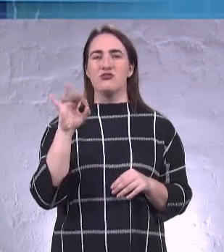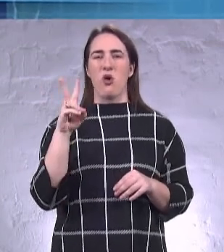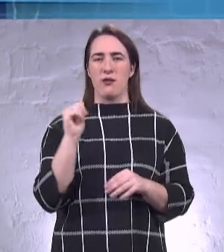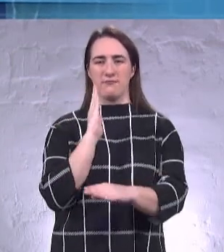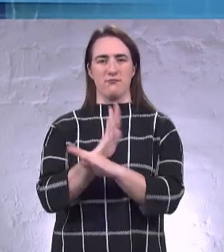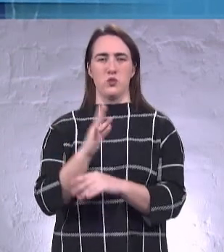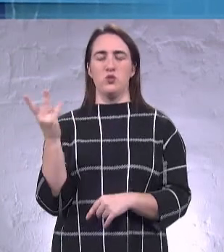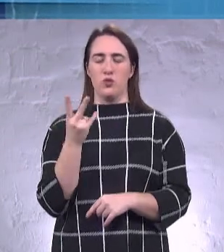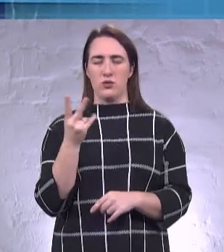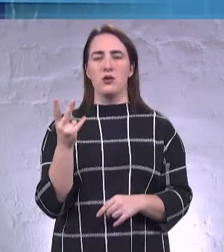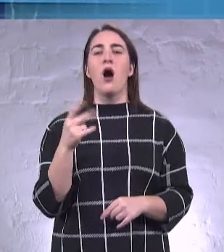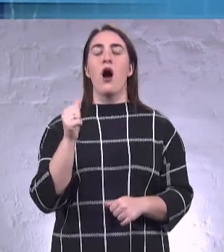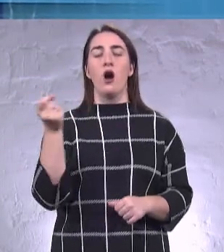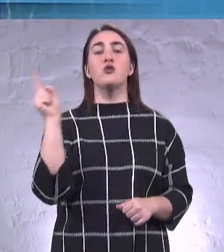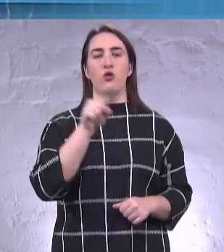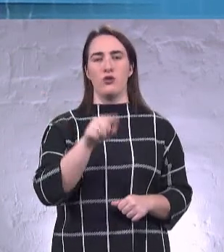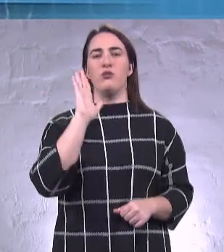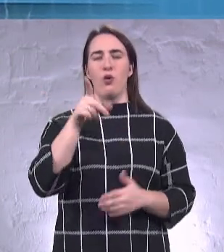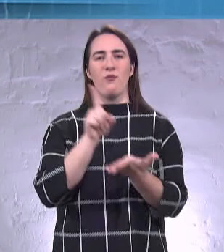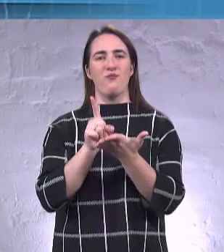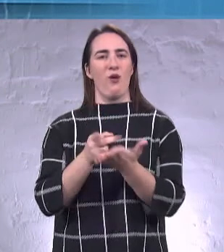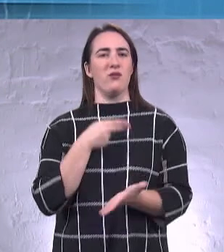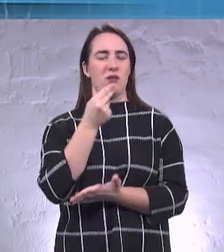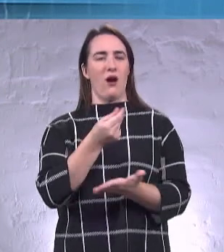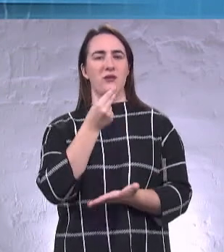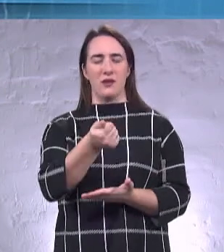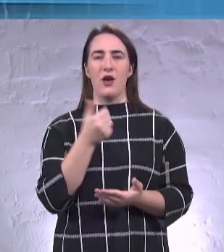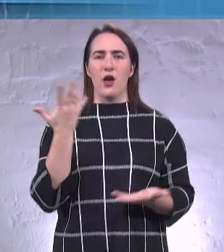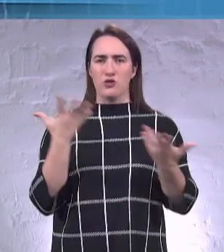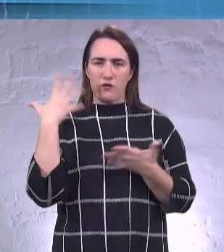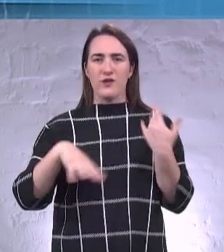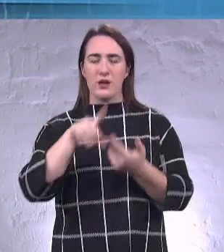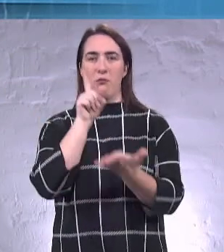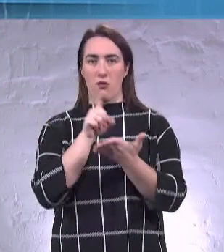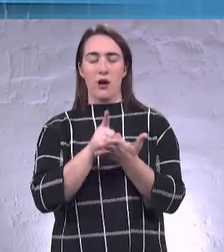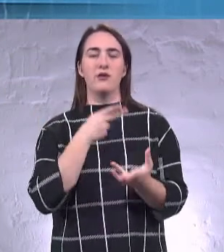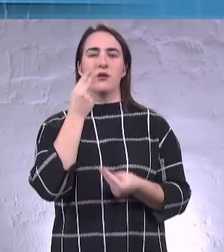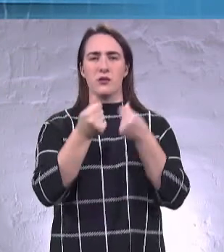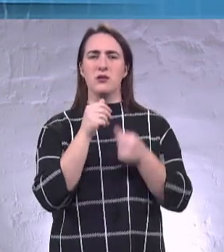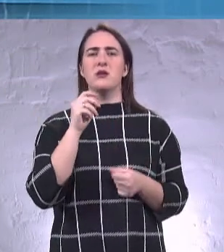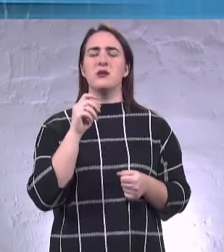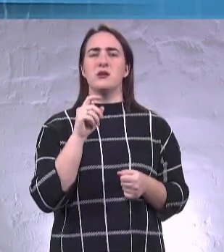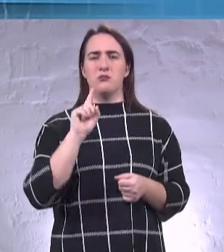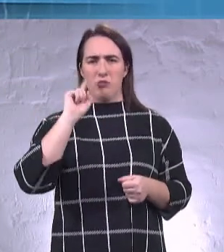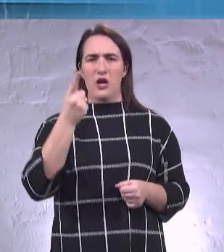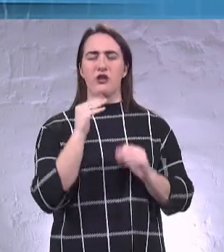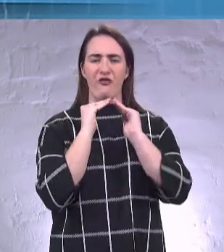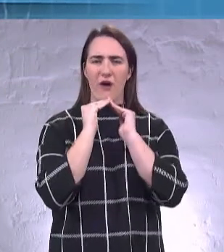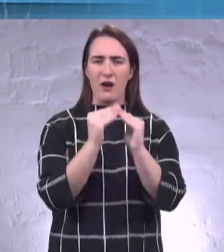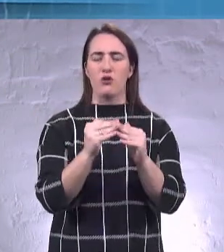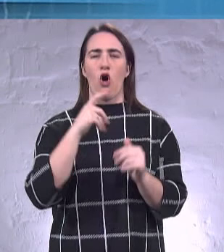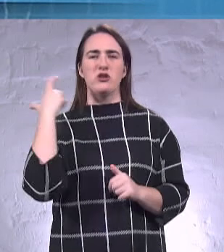От тоді підуть податки. Якщо всі будуть платити податки, починаючи з фермерів, господарств,